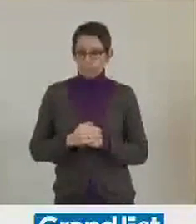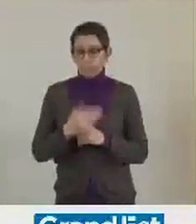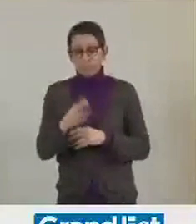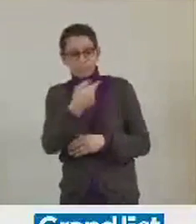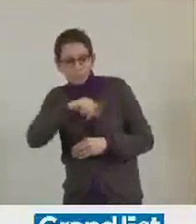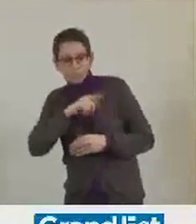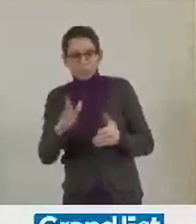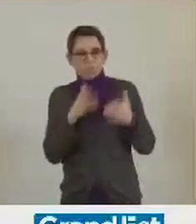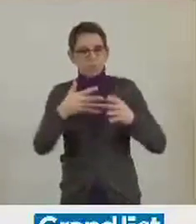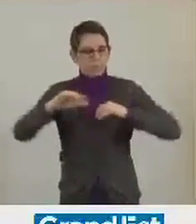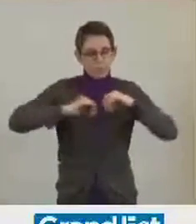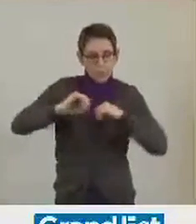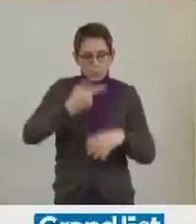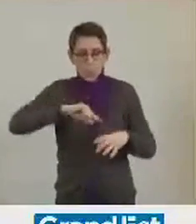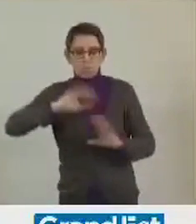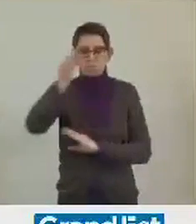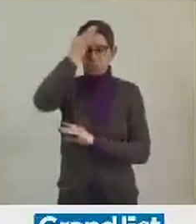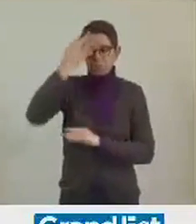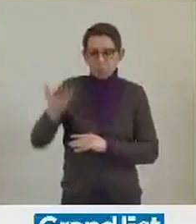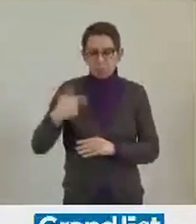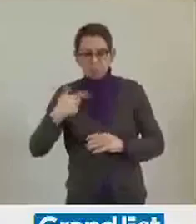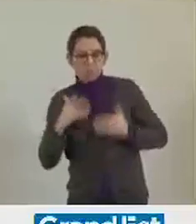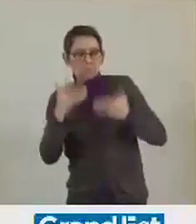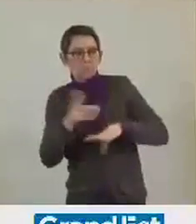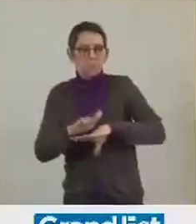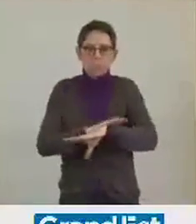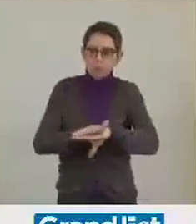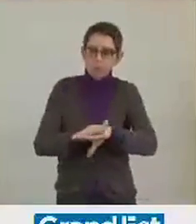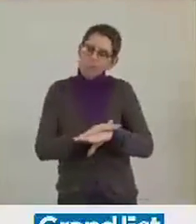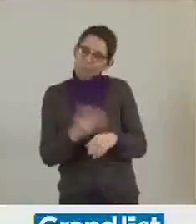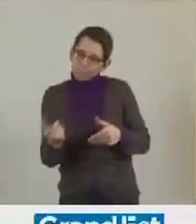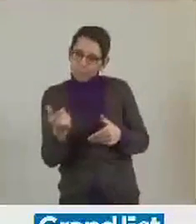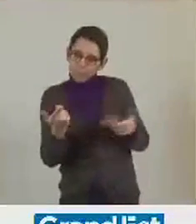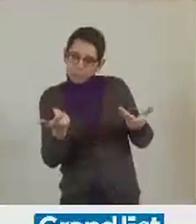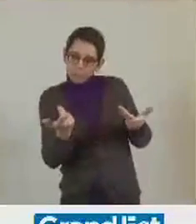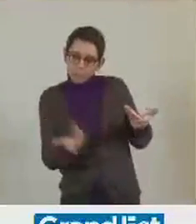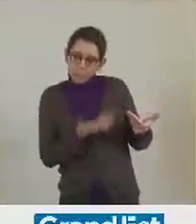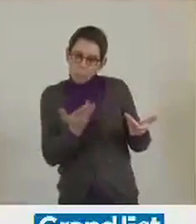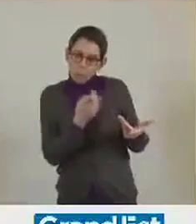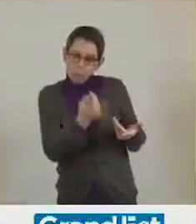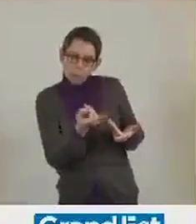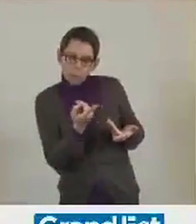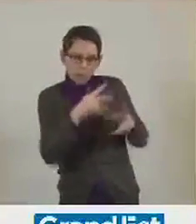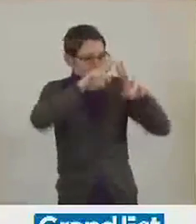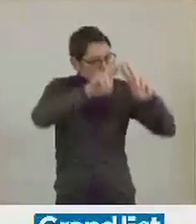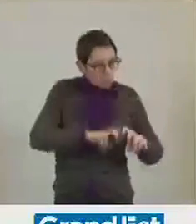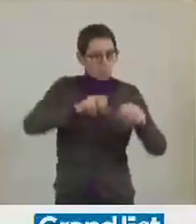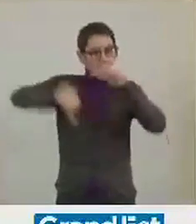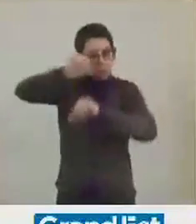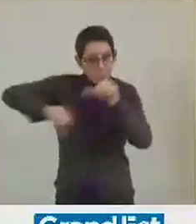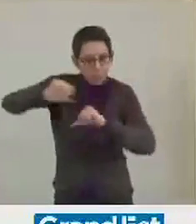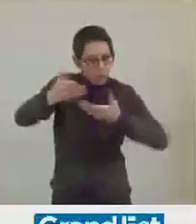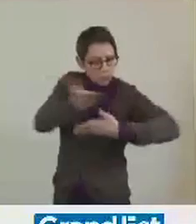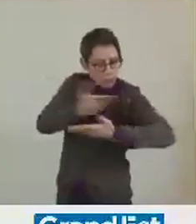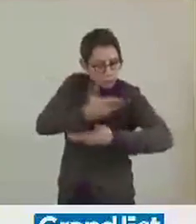l'action, nous sommes à l'initiative et notre volonté politique c de conforter les synergies entre chercheurs et laboratoires et de favoriser